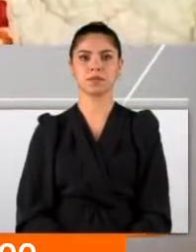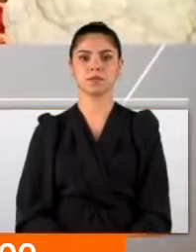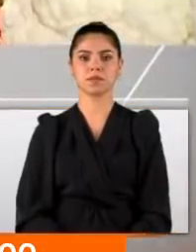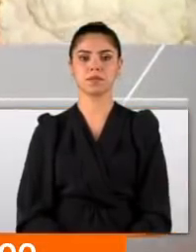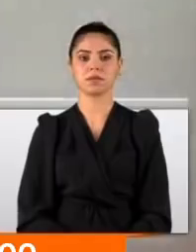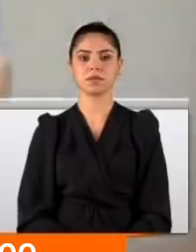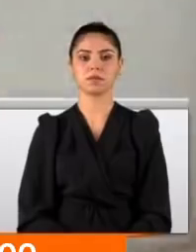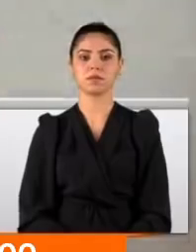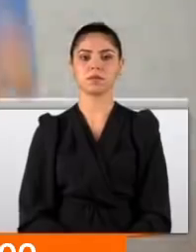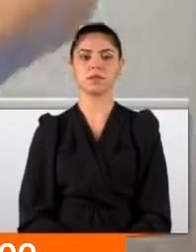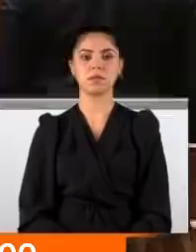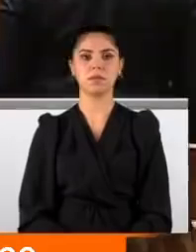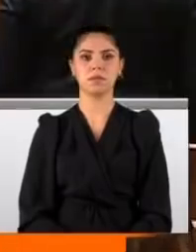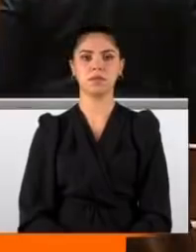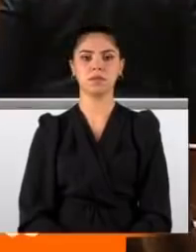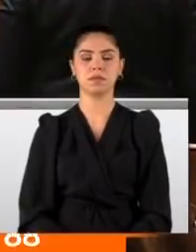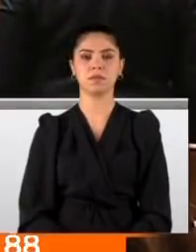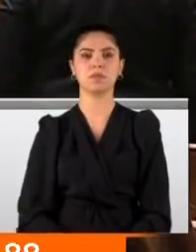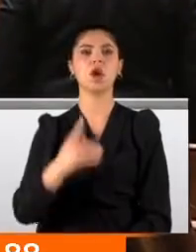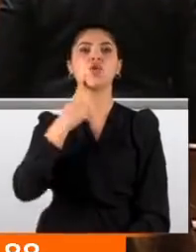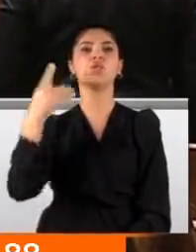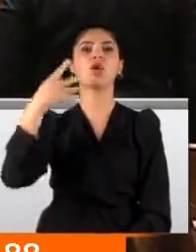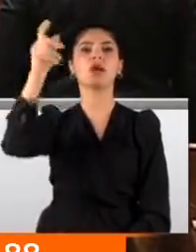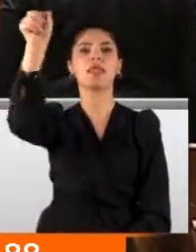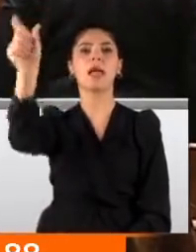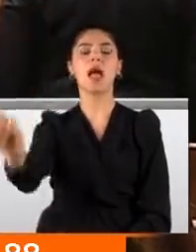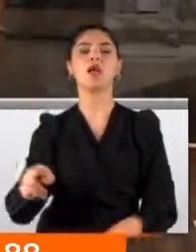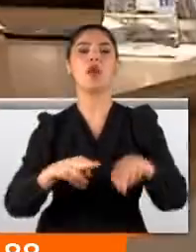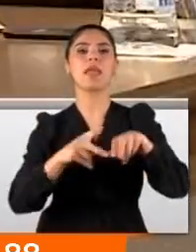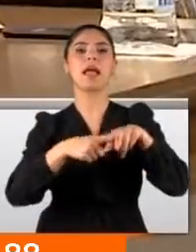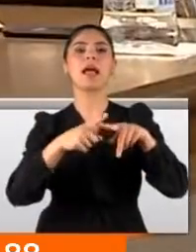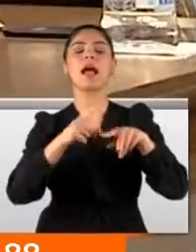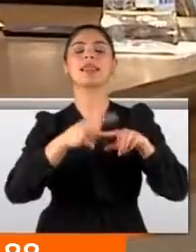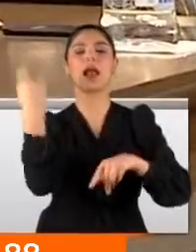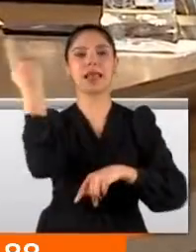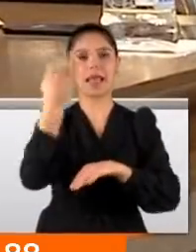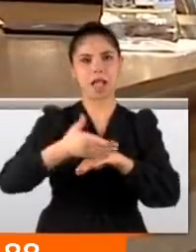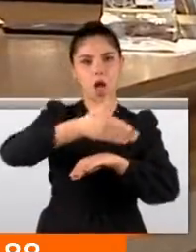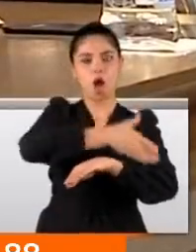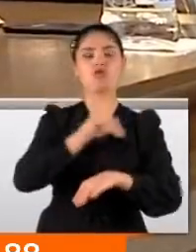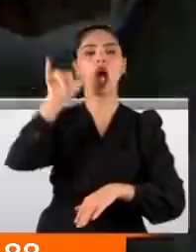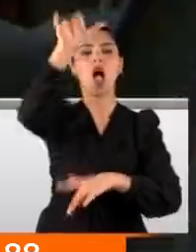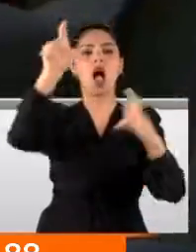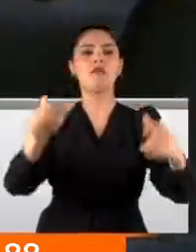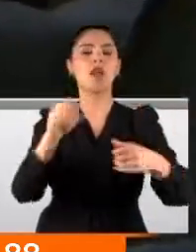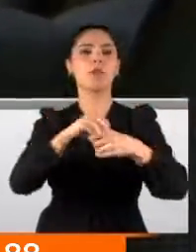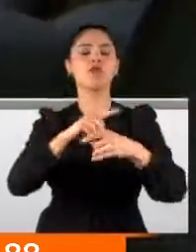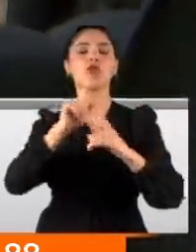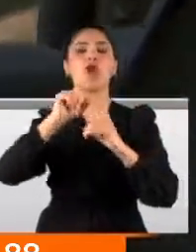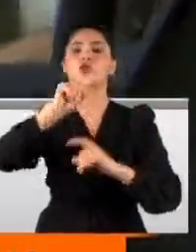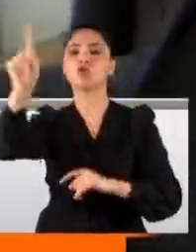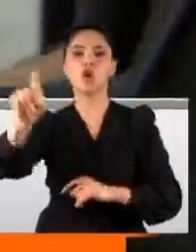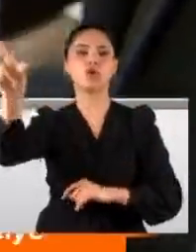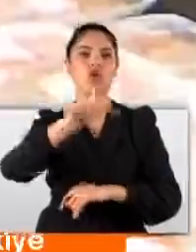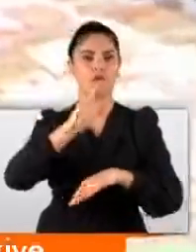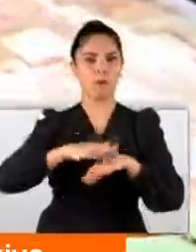müeyyide çok düşmüş. Cumhurbaşkanı Erdoğan, Katar ziyaretinden önce havalimanında soruları yanıtladı. Fahiş fiyat